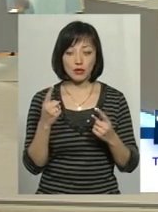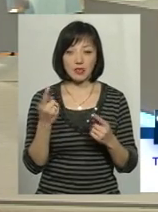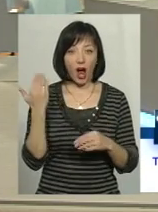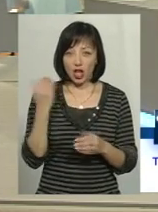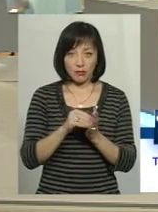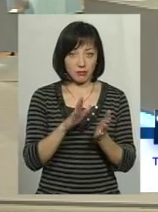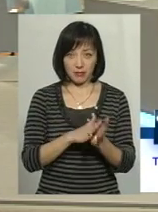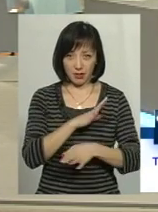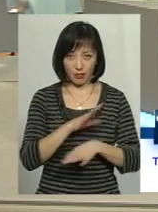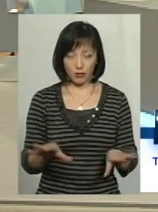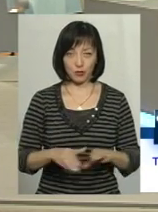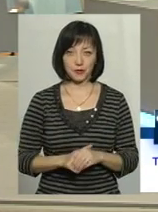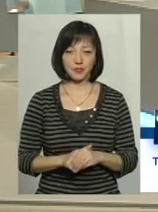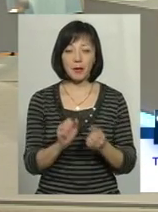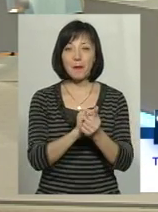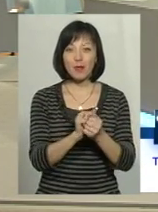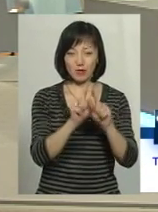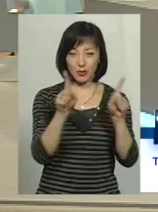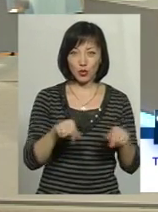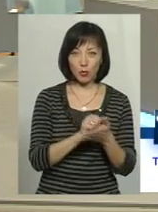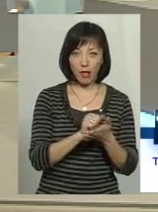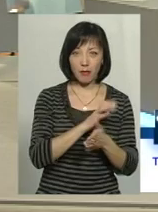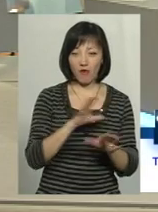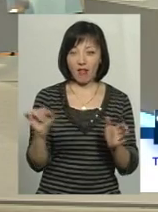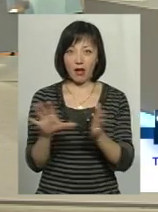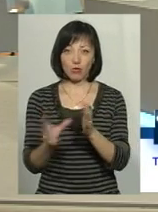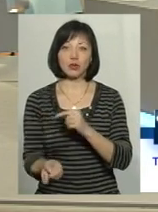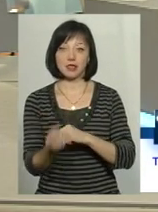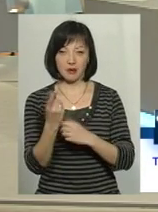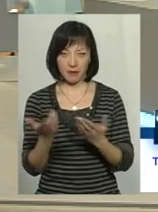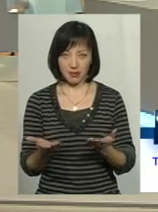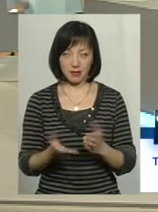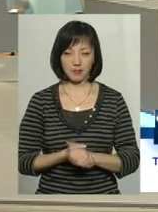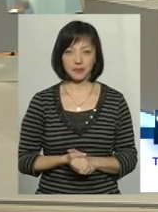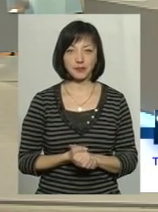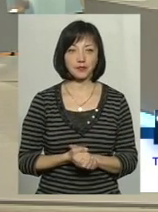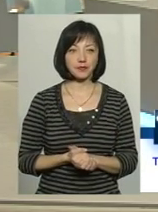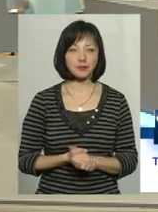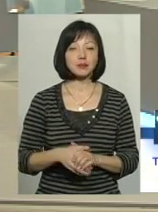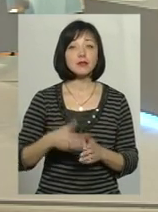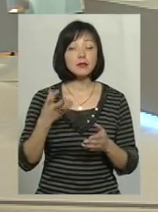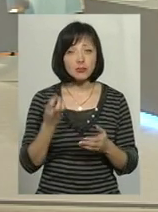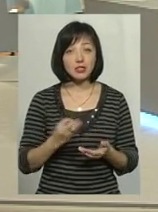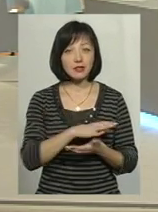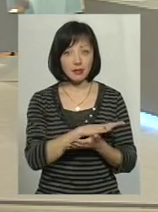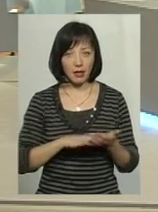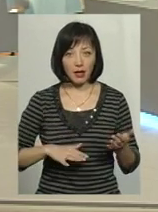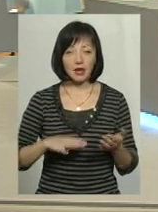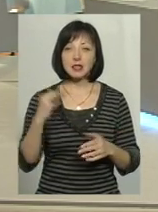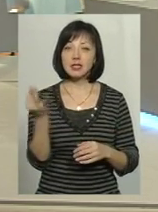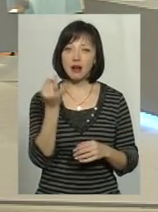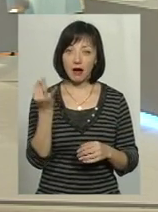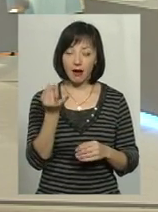задекларовані тільки. Тобто, паперових деклараціях не було, в електронній нарешті з'явилося. Так. Потім, досить